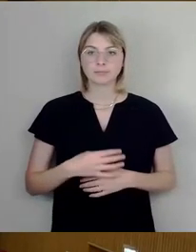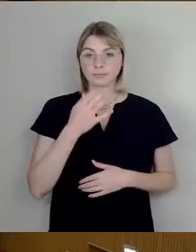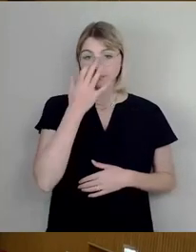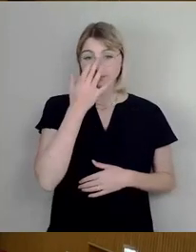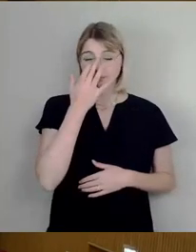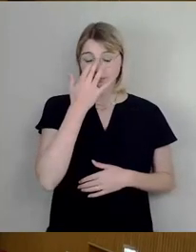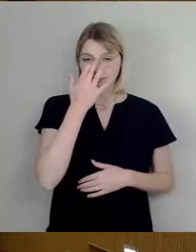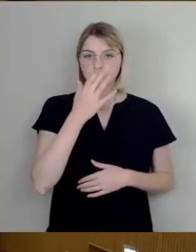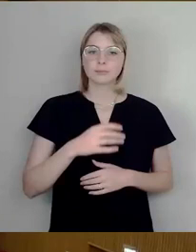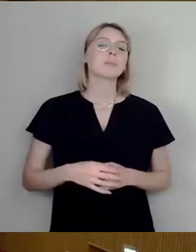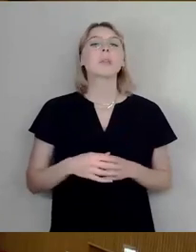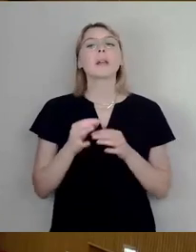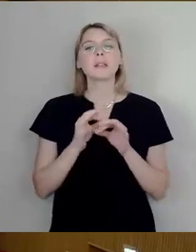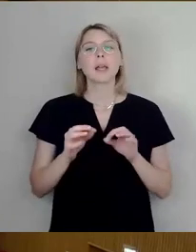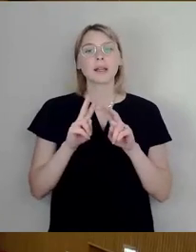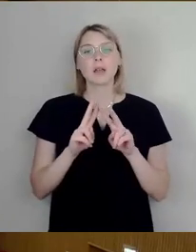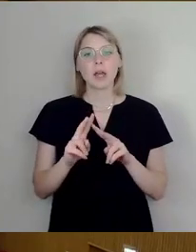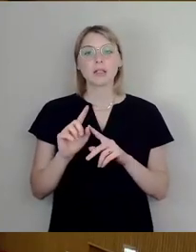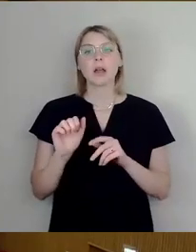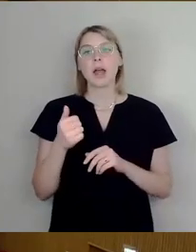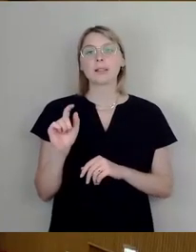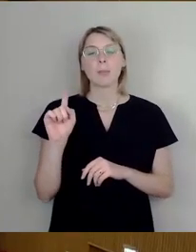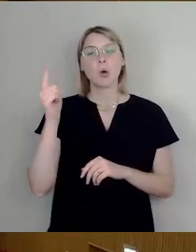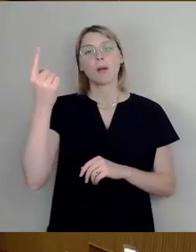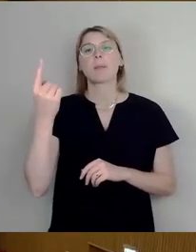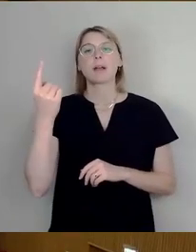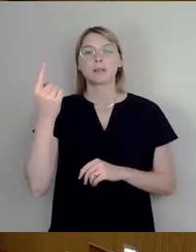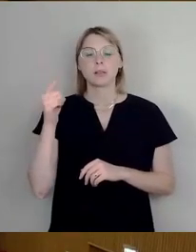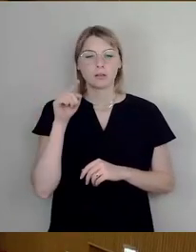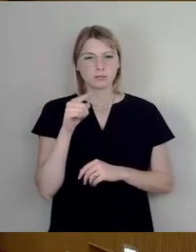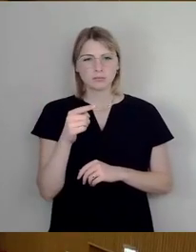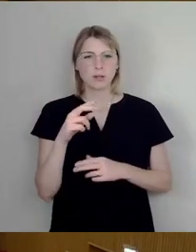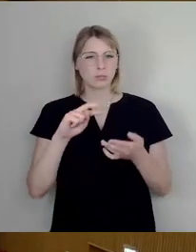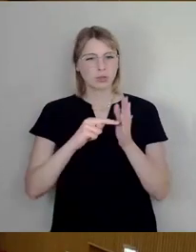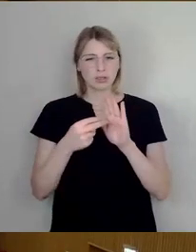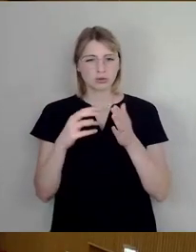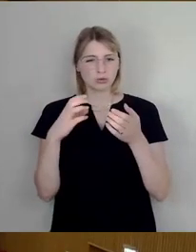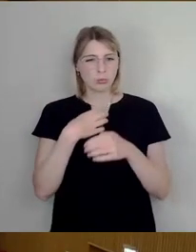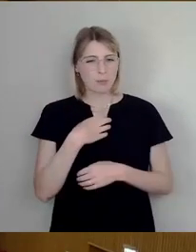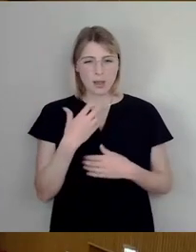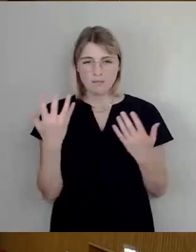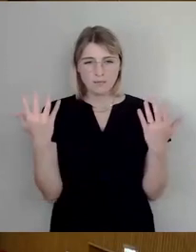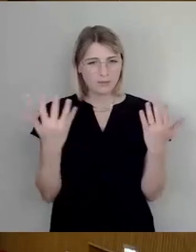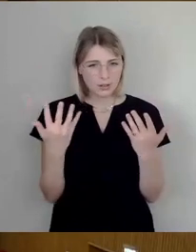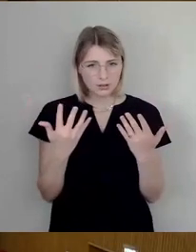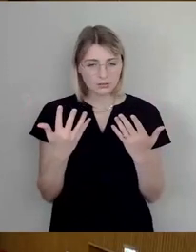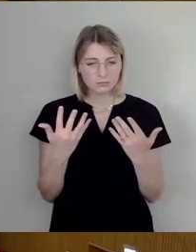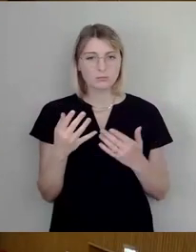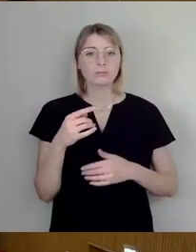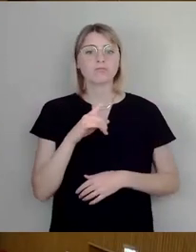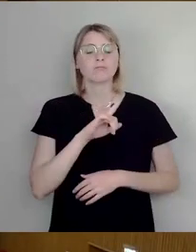Sehr geehrter Herr erster Bürgermeister, meine Damen und Herren, was ist denn das politische Problem? Wenn ich mit meinem Auto